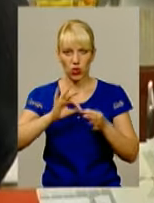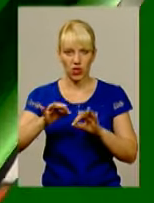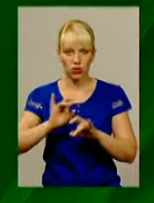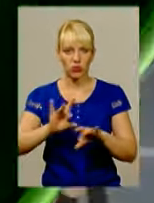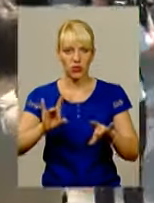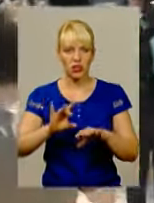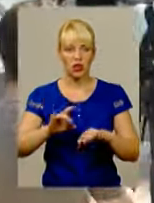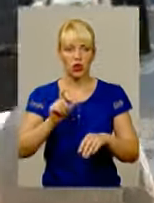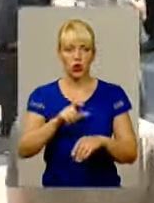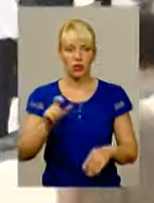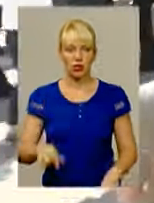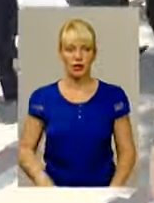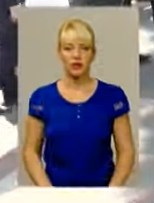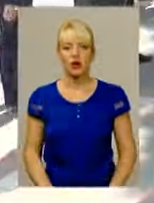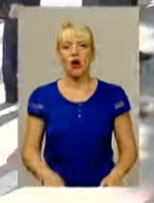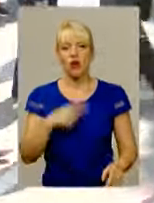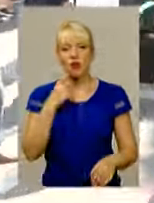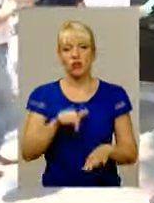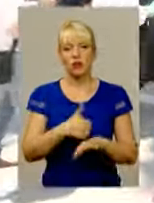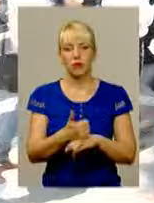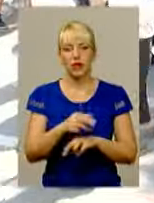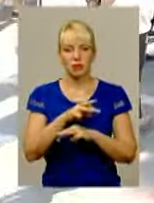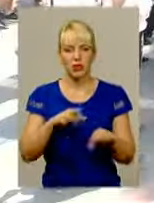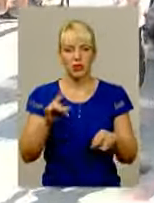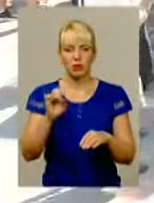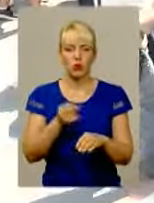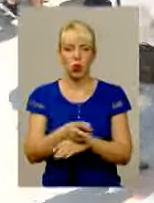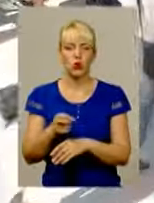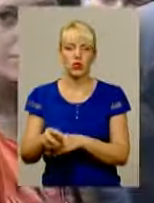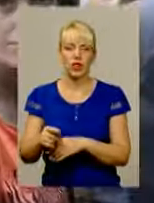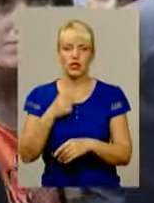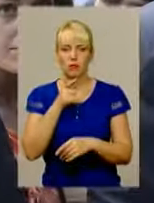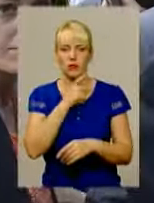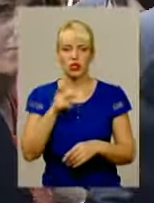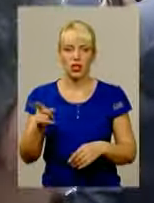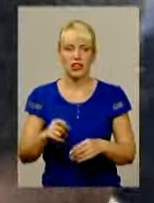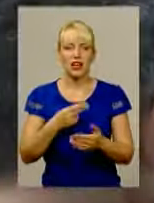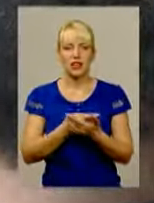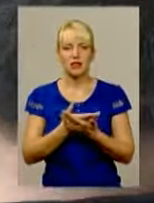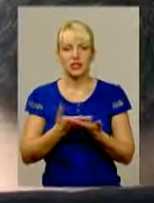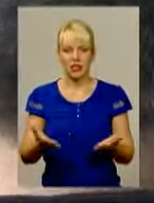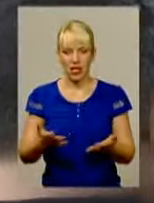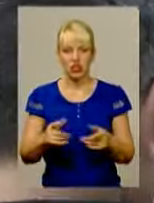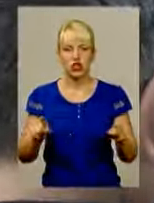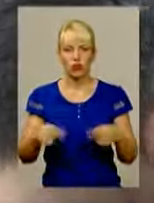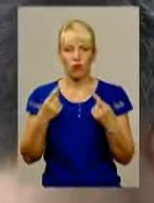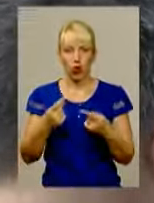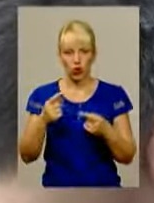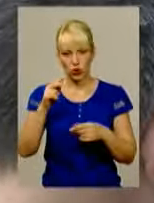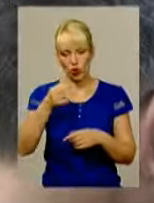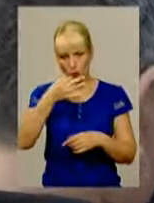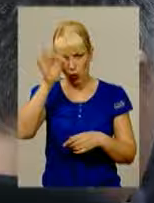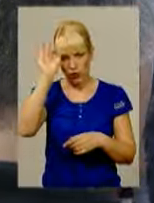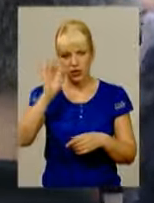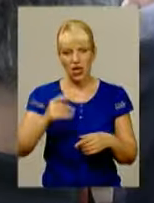громадянам. Говорив прем'єр-міністр також про люстрацію. Під час репрезентації створення нової поліції главу уряду Арсенія Яценюка